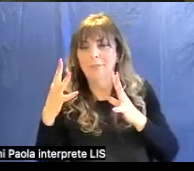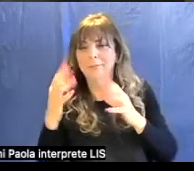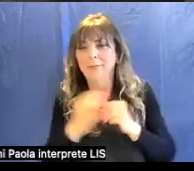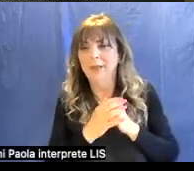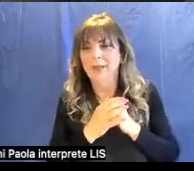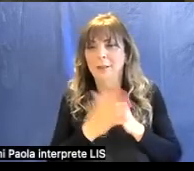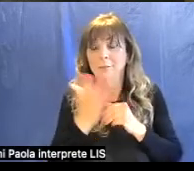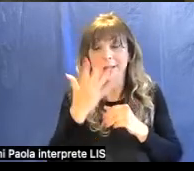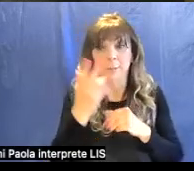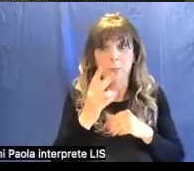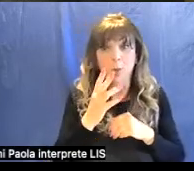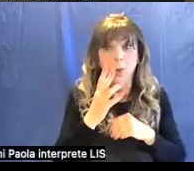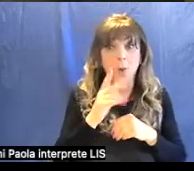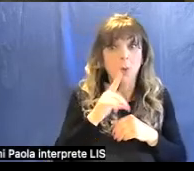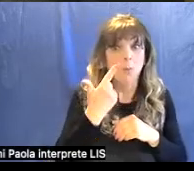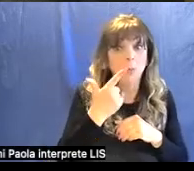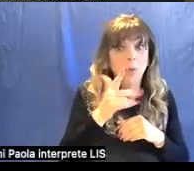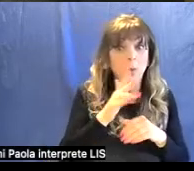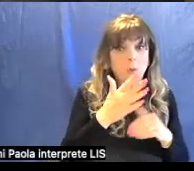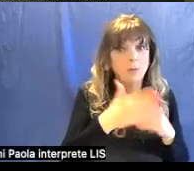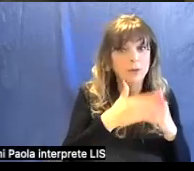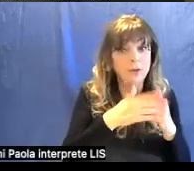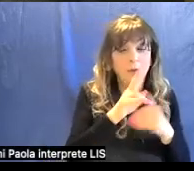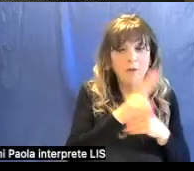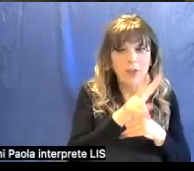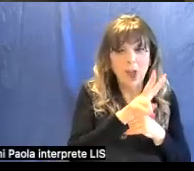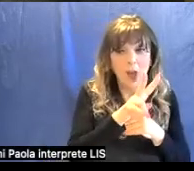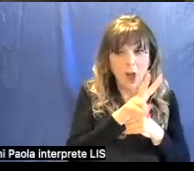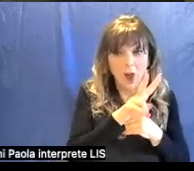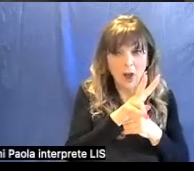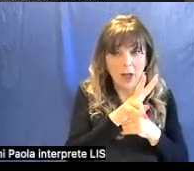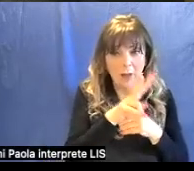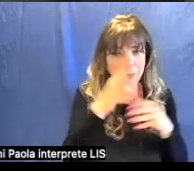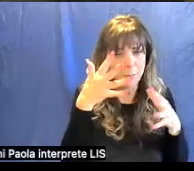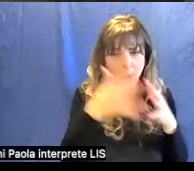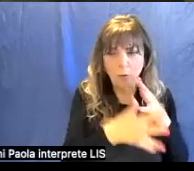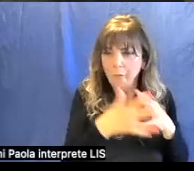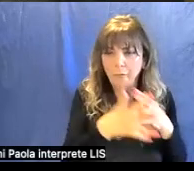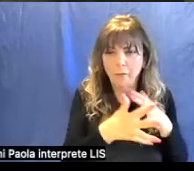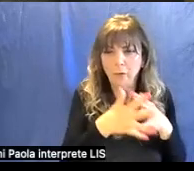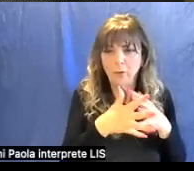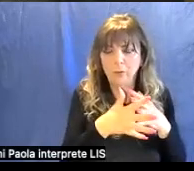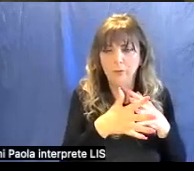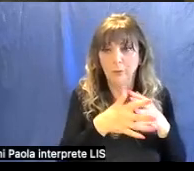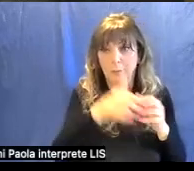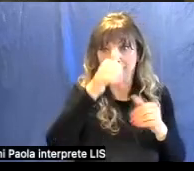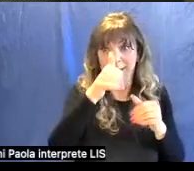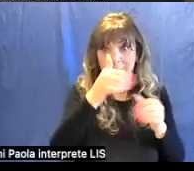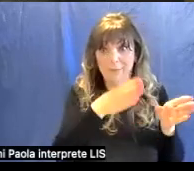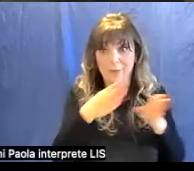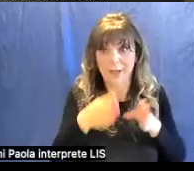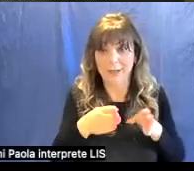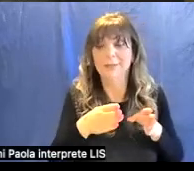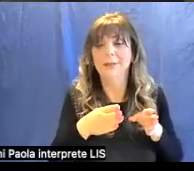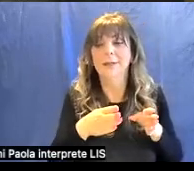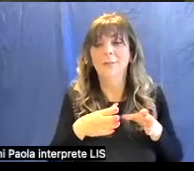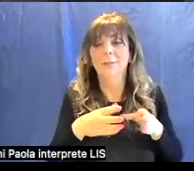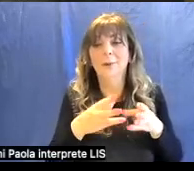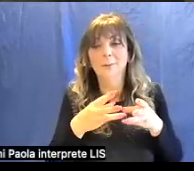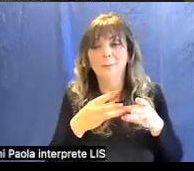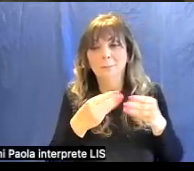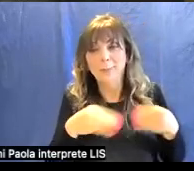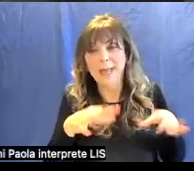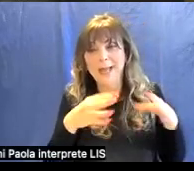quasi al viola un blu profondo tendente quasi al viola nelle prime fasi della lavorazione poi via via si perdeva